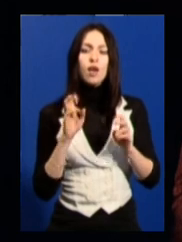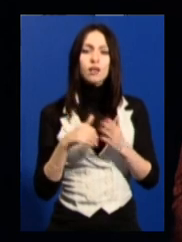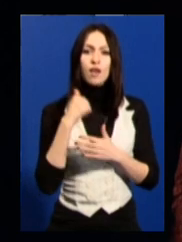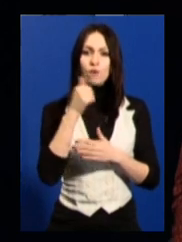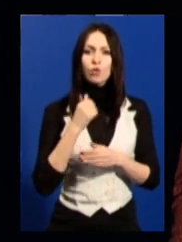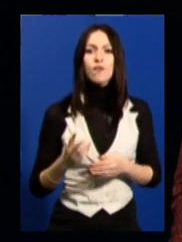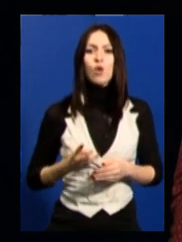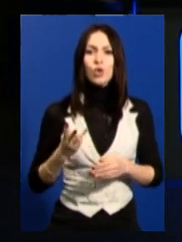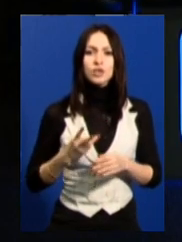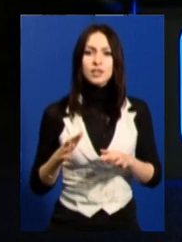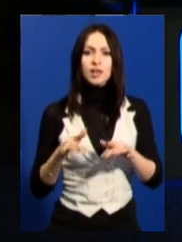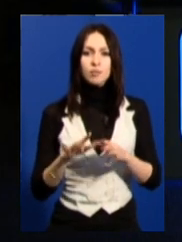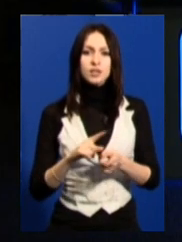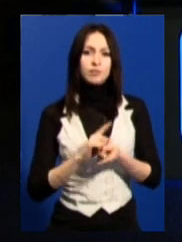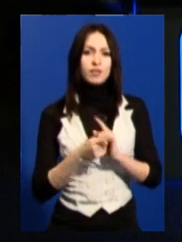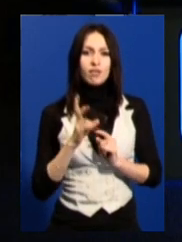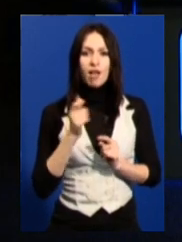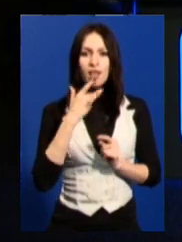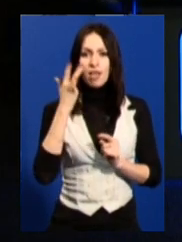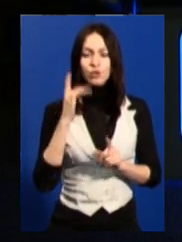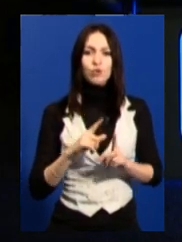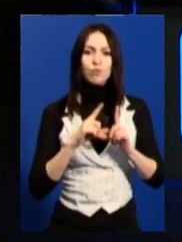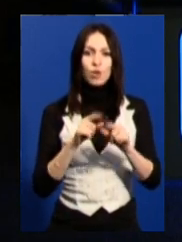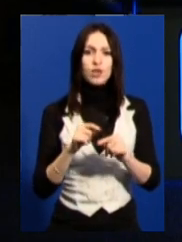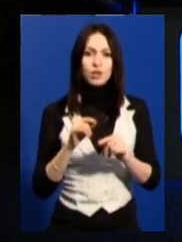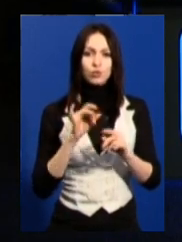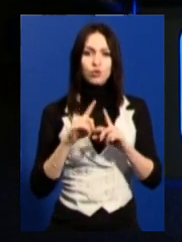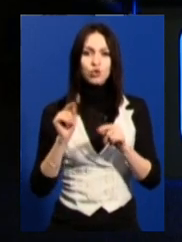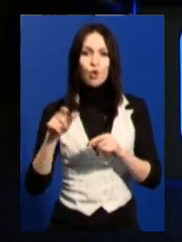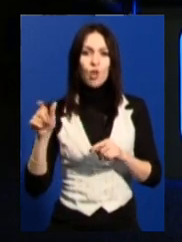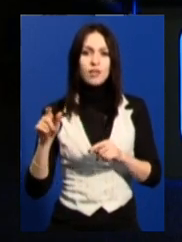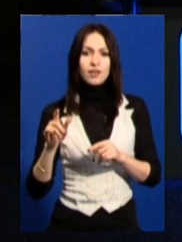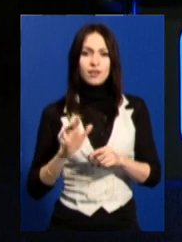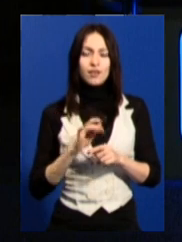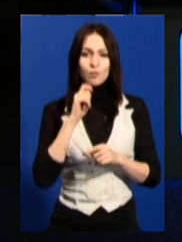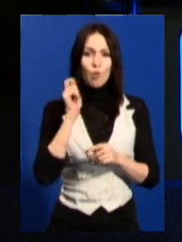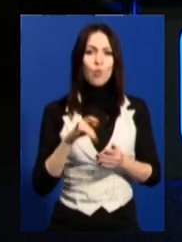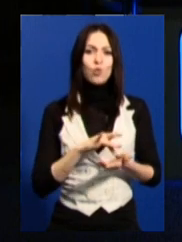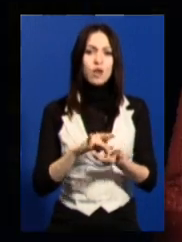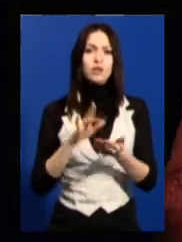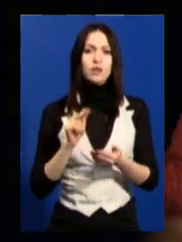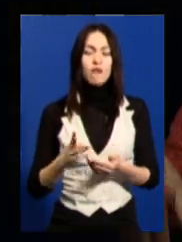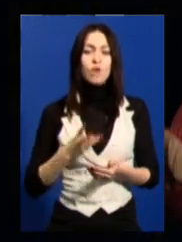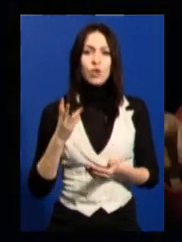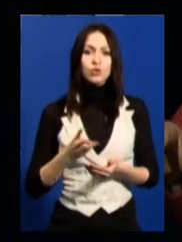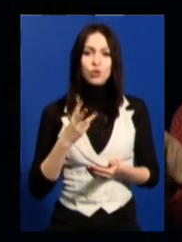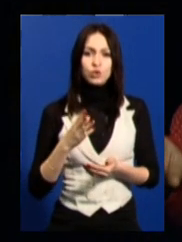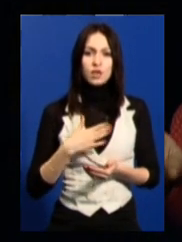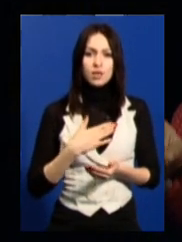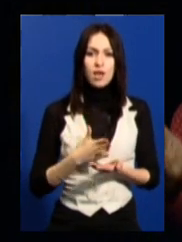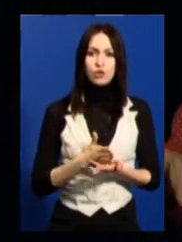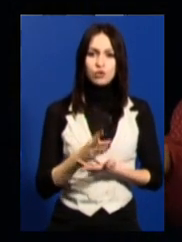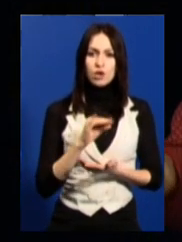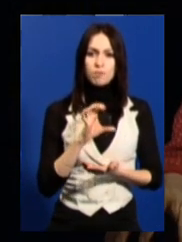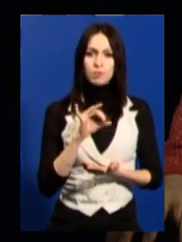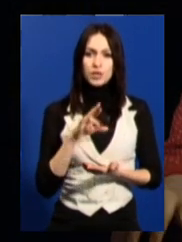волонтерська місія перетворилася на літню поїздку школярів Україною? Волонтерська місія наша про те,